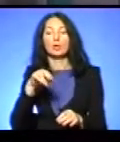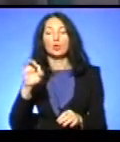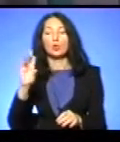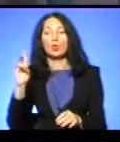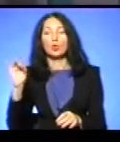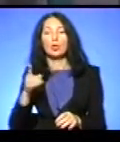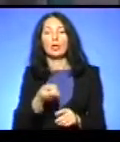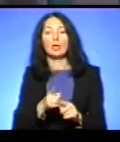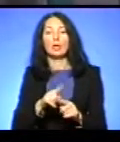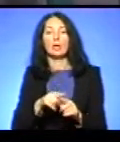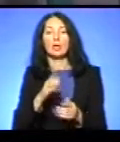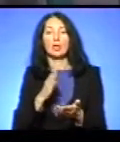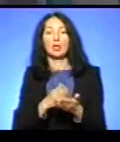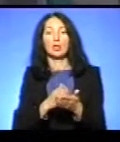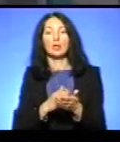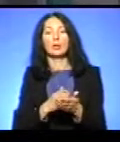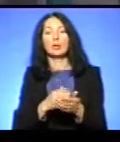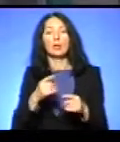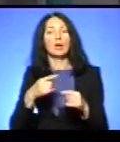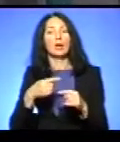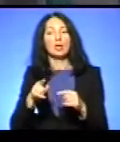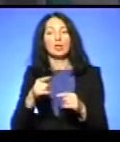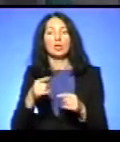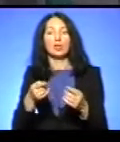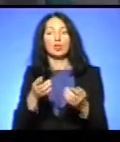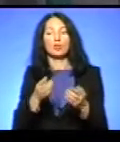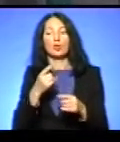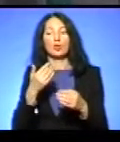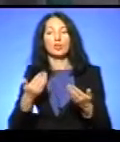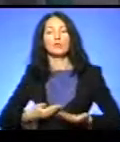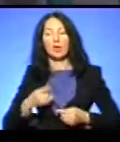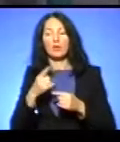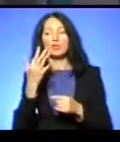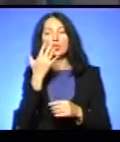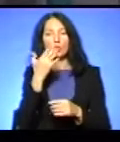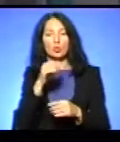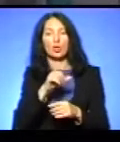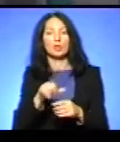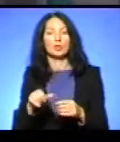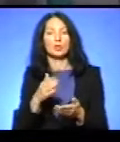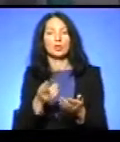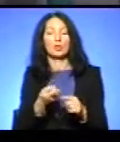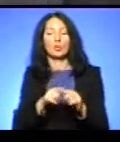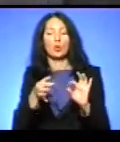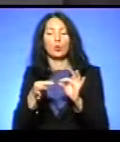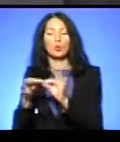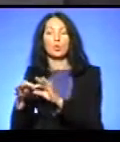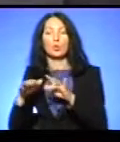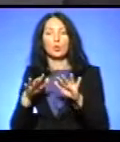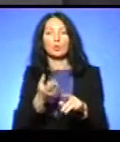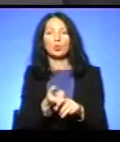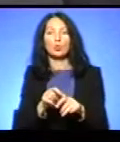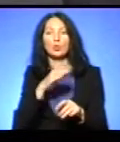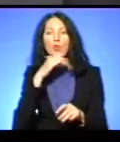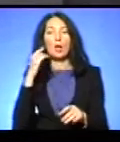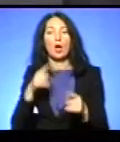перебуває або іншої національності, в іншій країні живе і так далі. Тобто це ускладнює сам механізм. Тому дуже багато таких речей